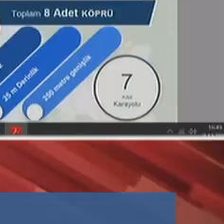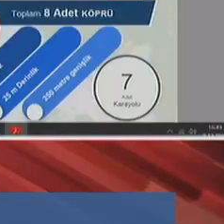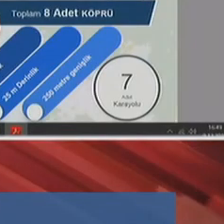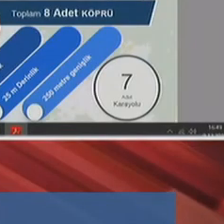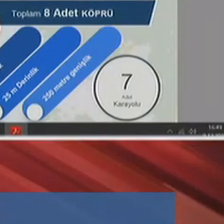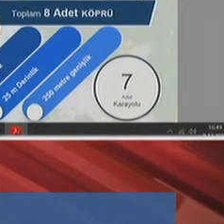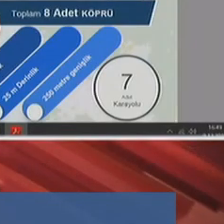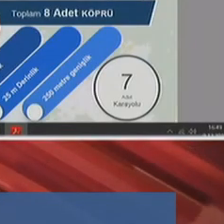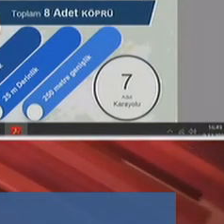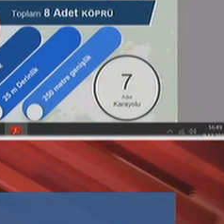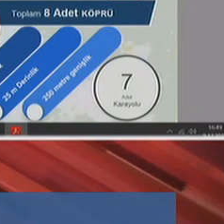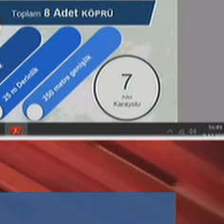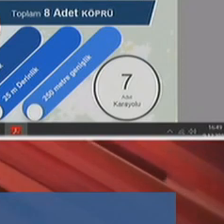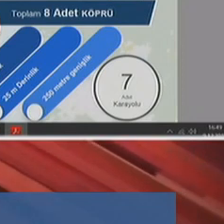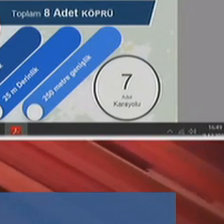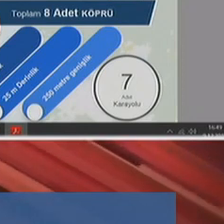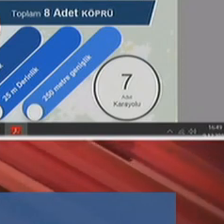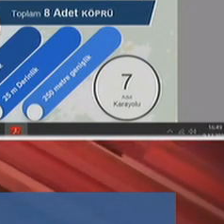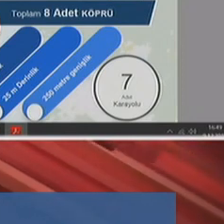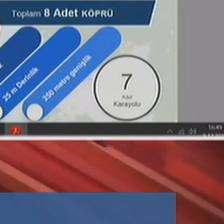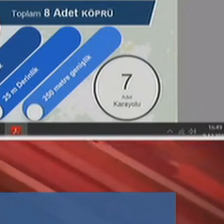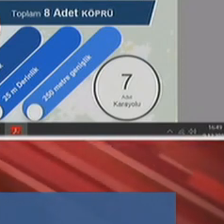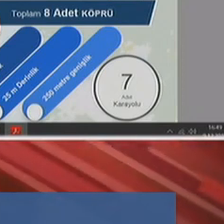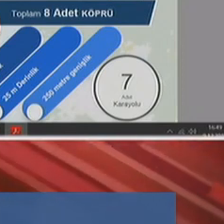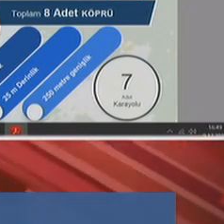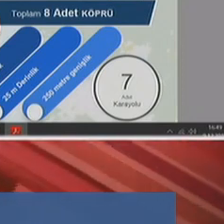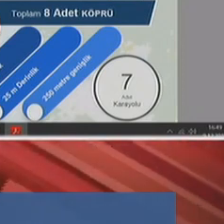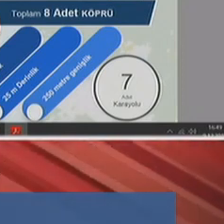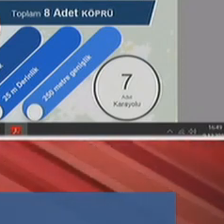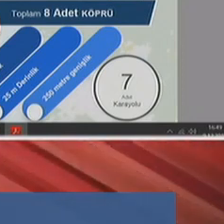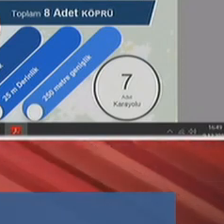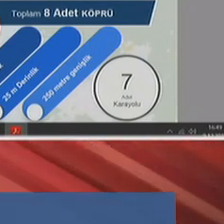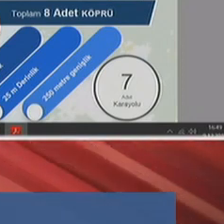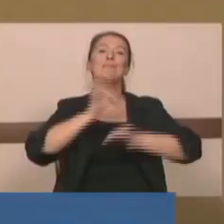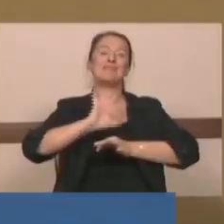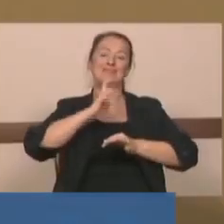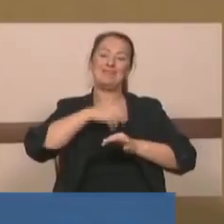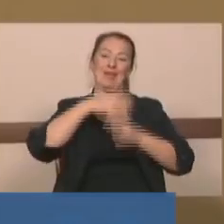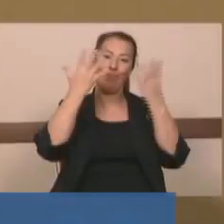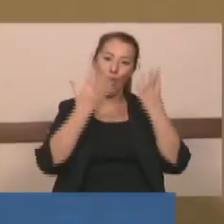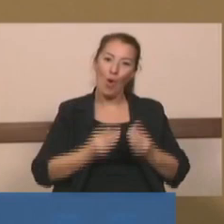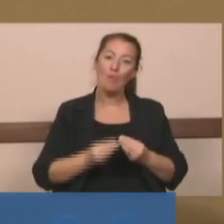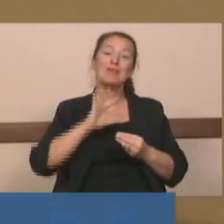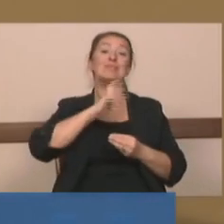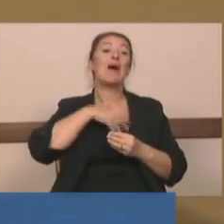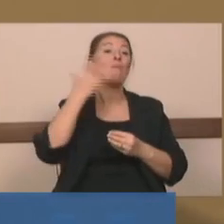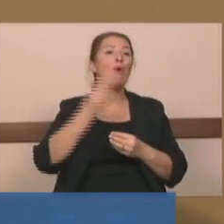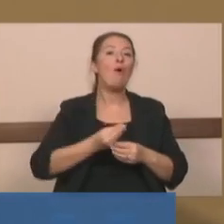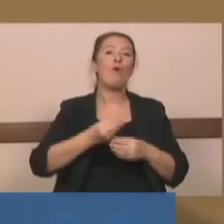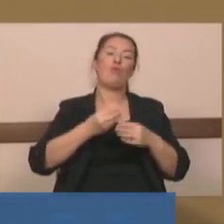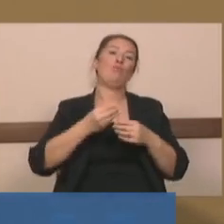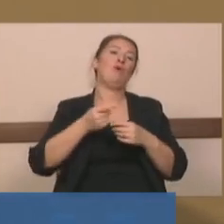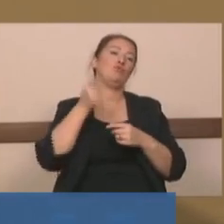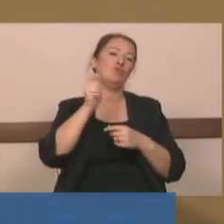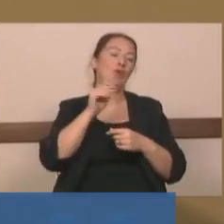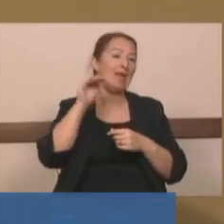elde ediliyor. İstanbul İstanbul dünyanın mirasına sahip çıkma sahip çıkma sorumluluğu gerektirir.